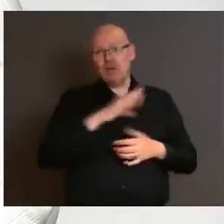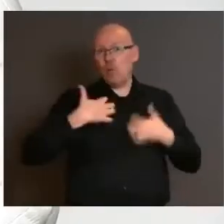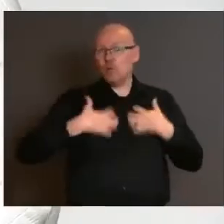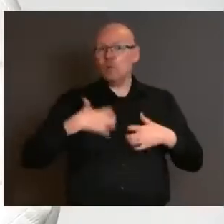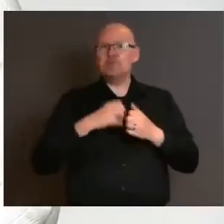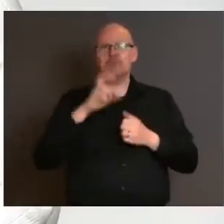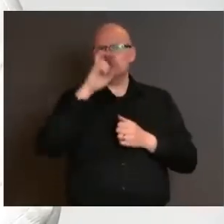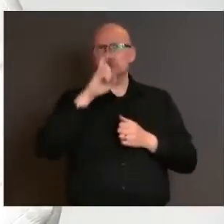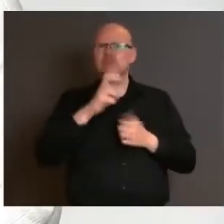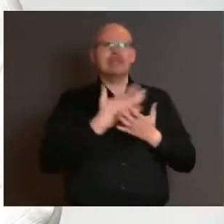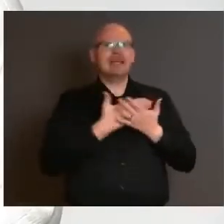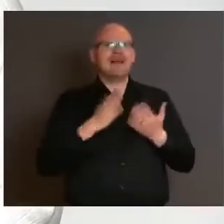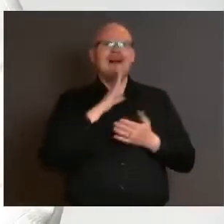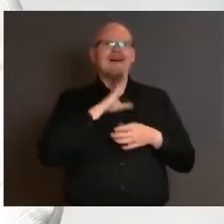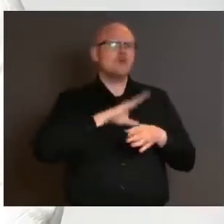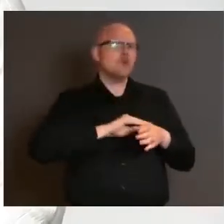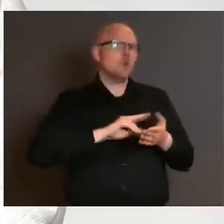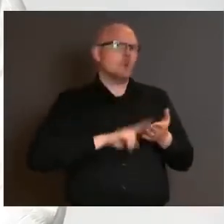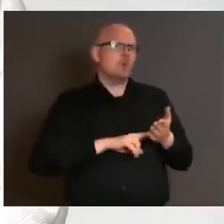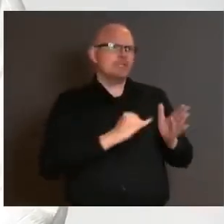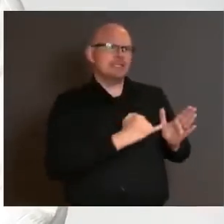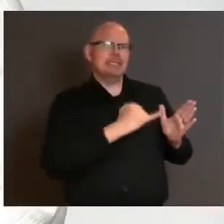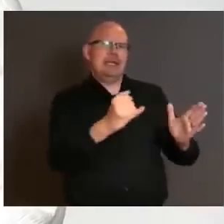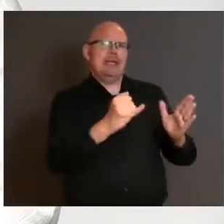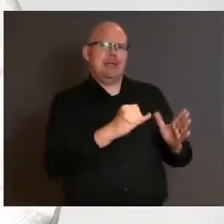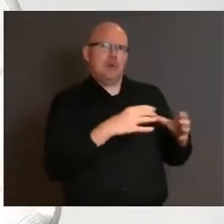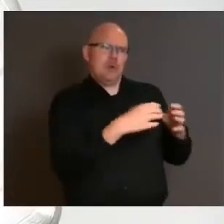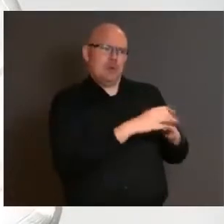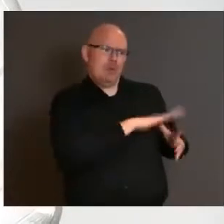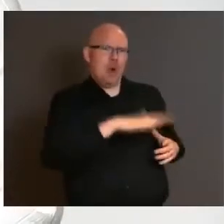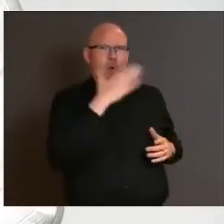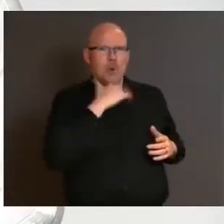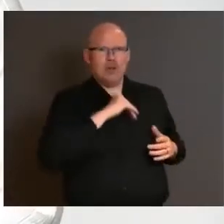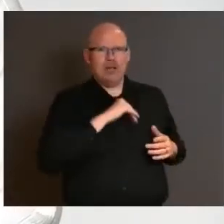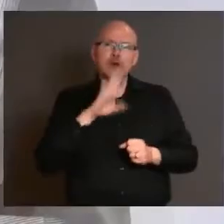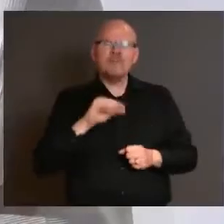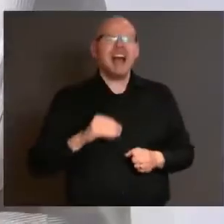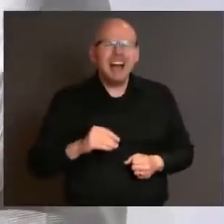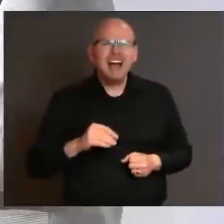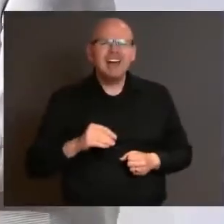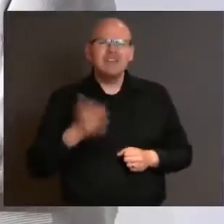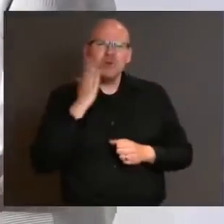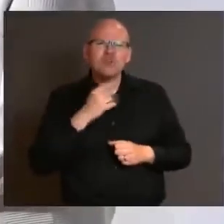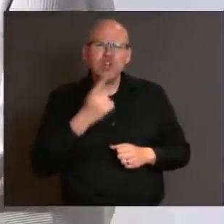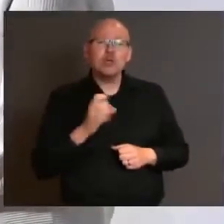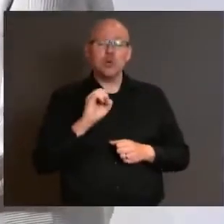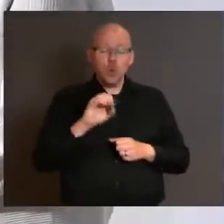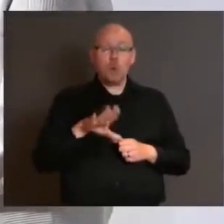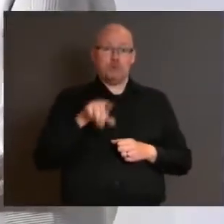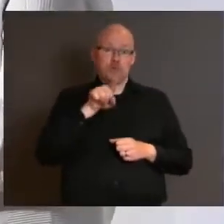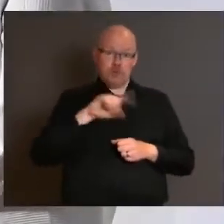inga tecken på att vi har en allvarlig sjukdomsbild i de här grupperna även om vi har en lite större spridning nu än vad vi hade tidigare. Om du vore